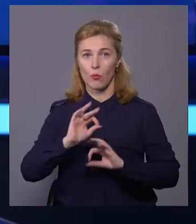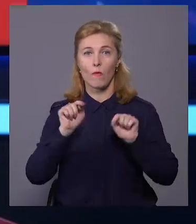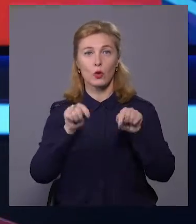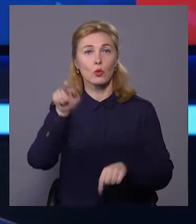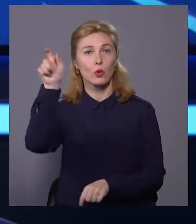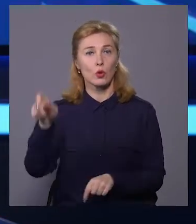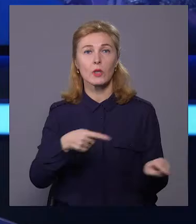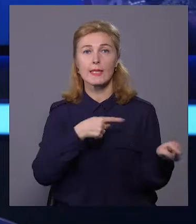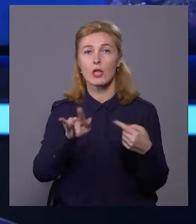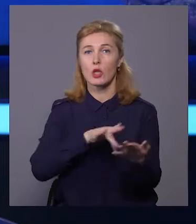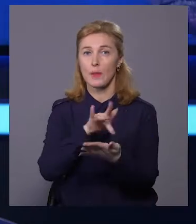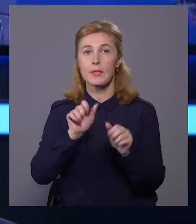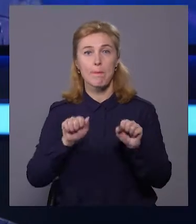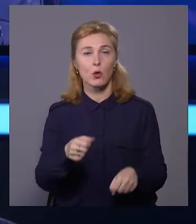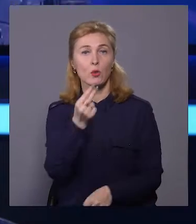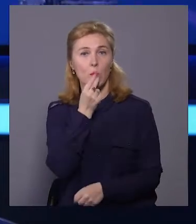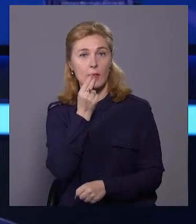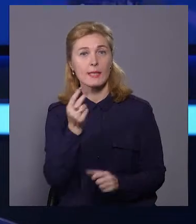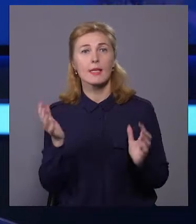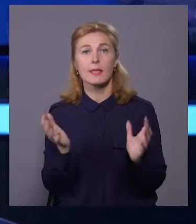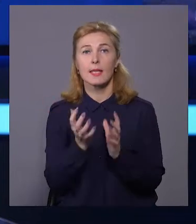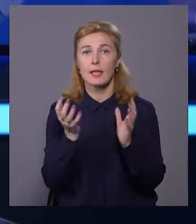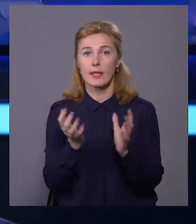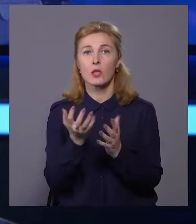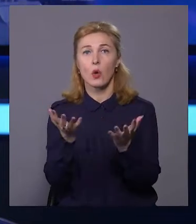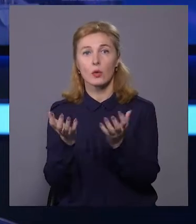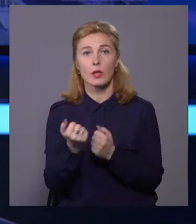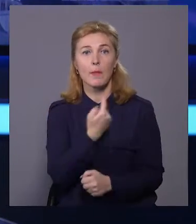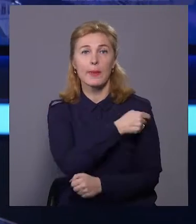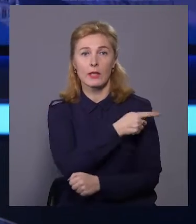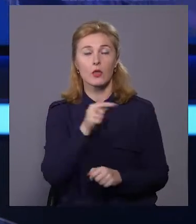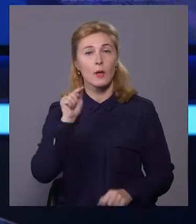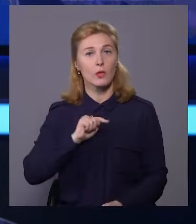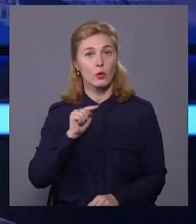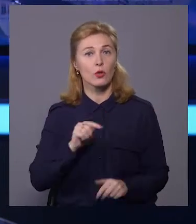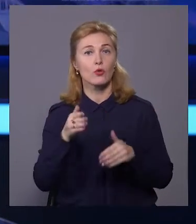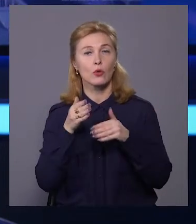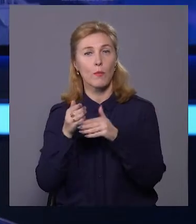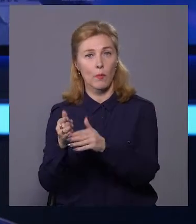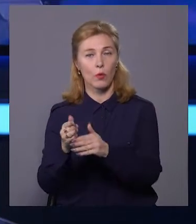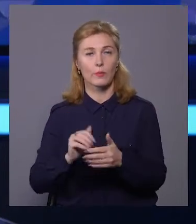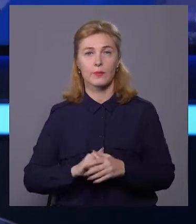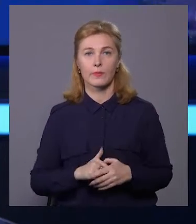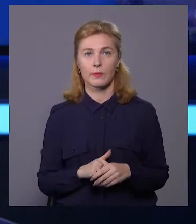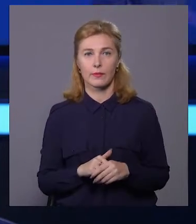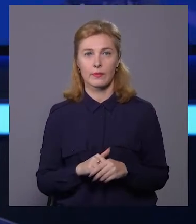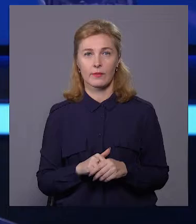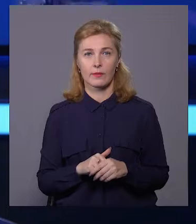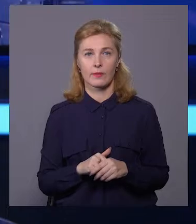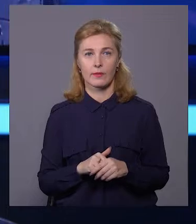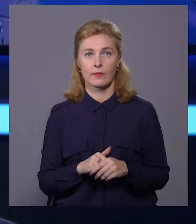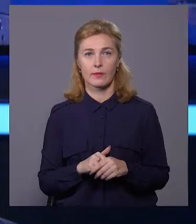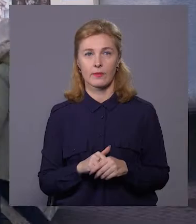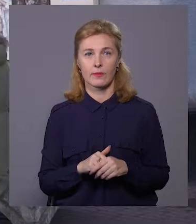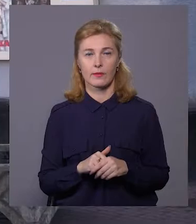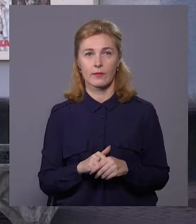Тут люди з інших міст можуть поїсти, зігрітися, отримати медичну та психологічну допомогу. Каріна Нестер розкаже більше.